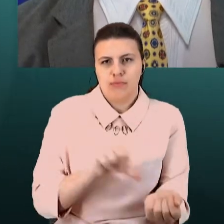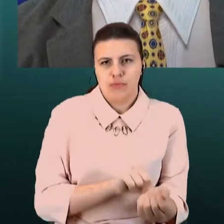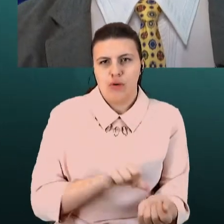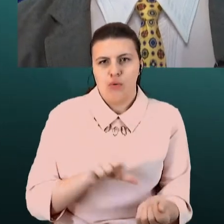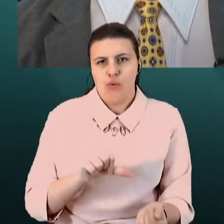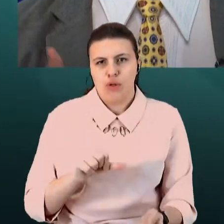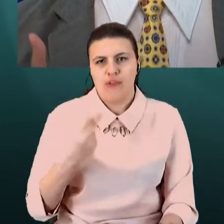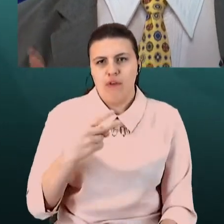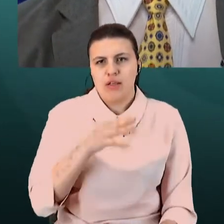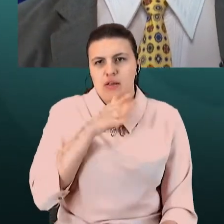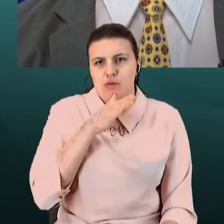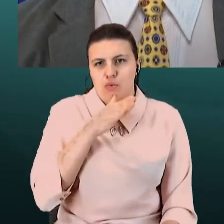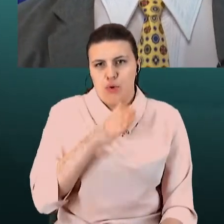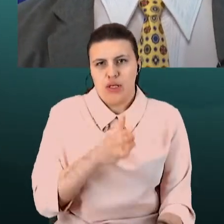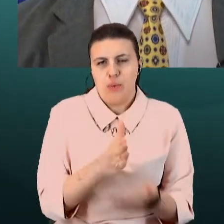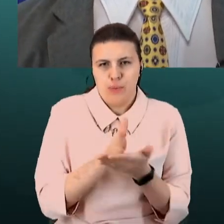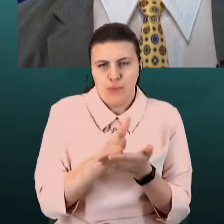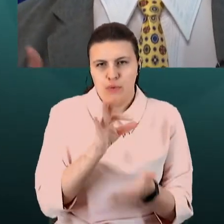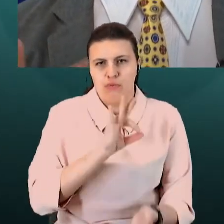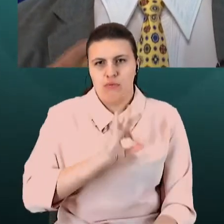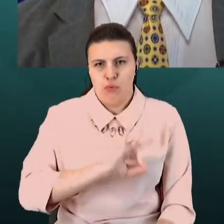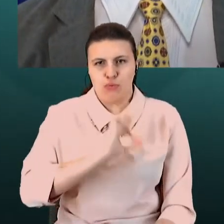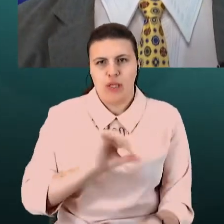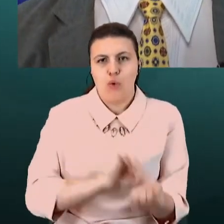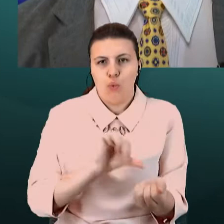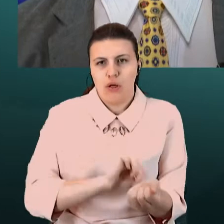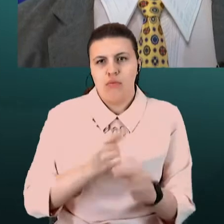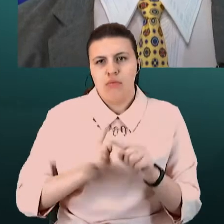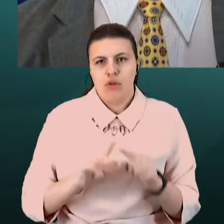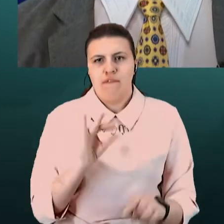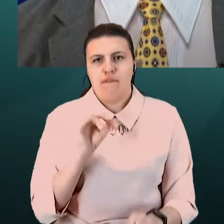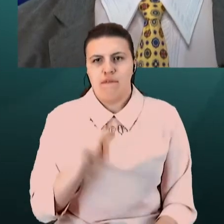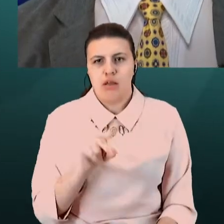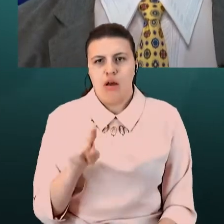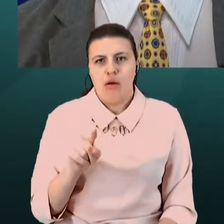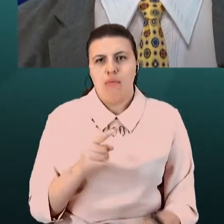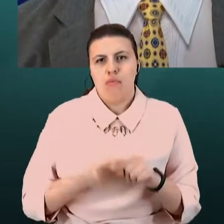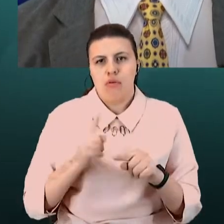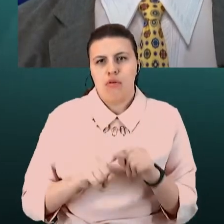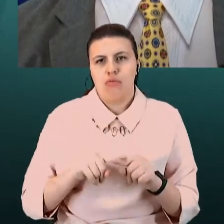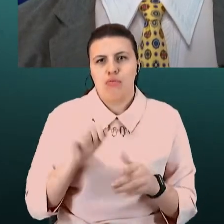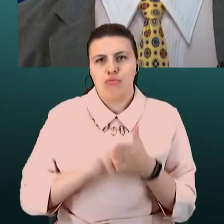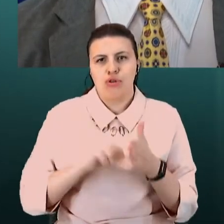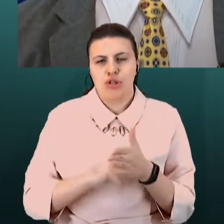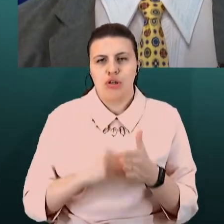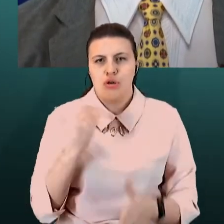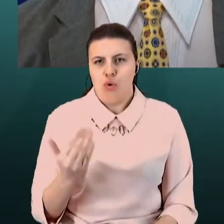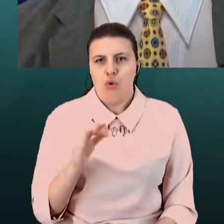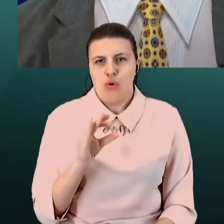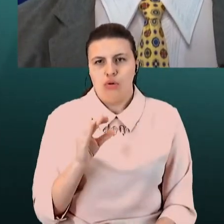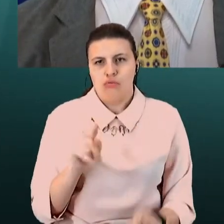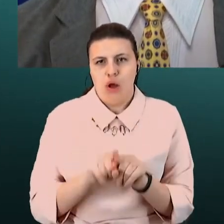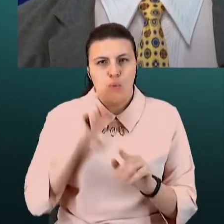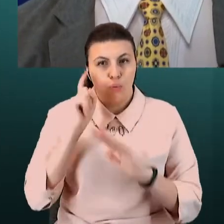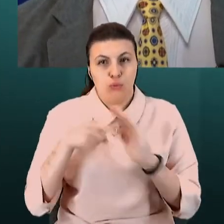років. І ми почули від нього історію, що його через його статус звільнили з роботи. В мене перше, що я хочу